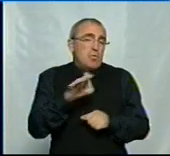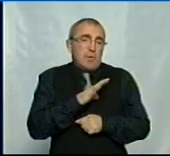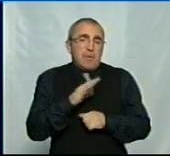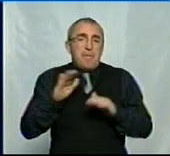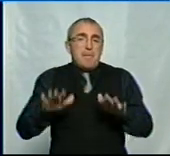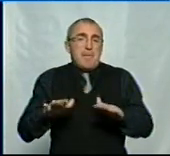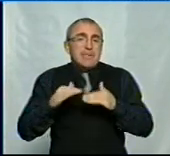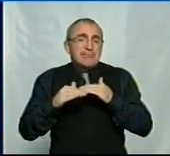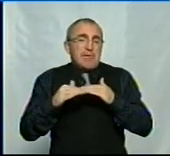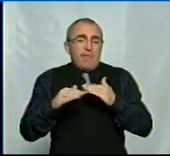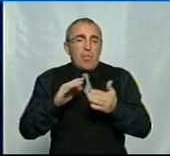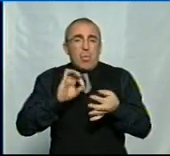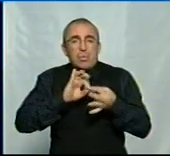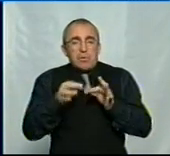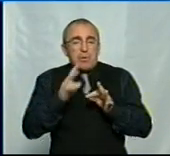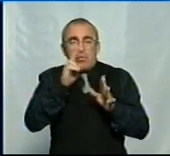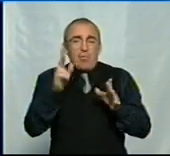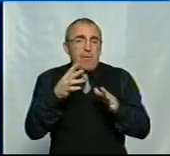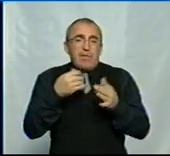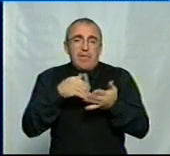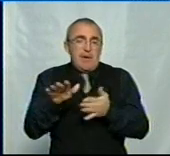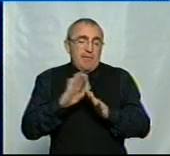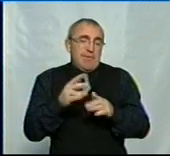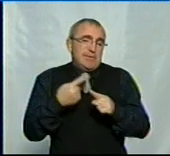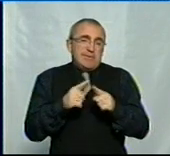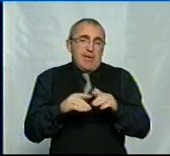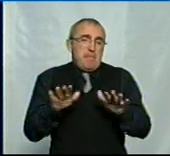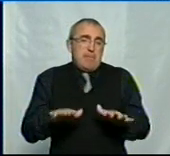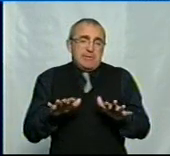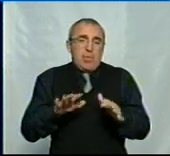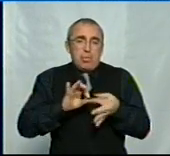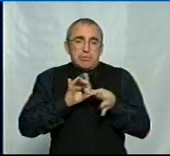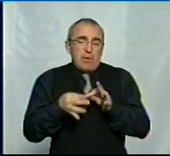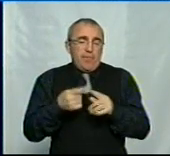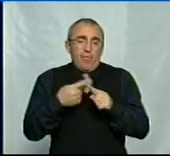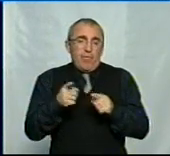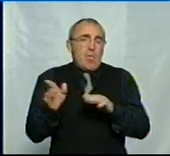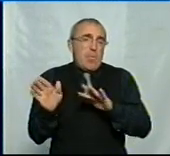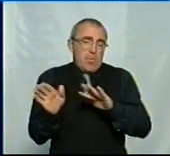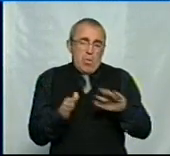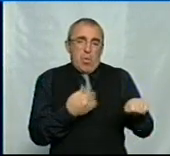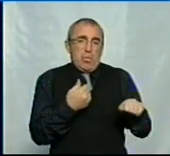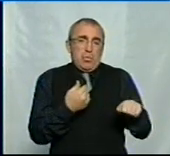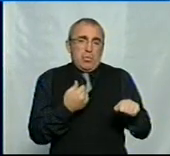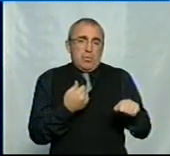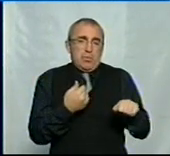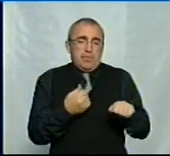місцеві ускладнення, ніхто від них не відмовляється. Але це місцеві ускладнення, і вони пройдуть. І